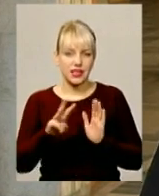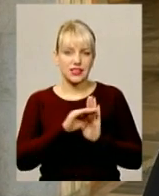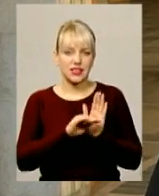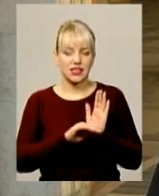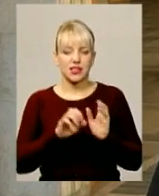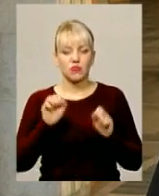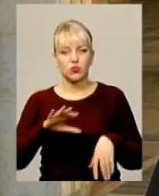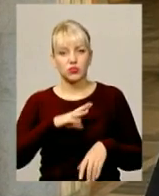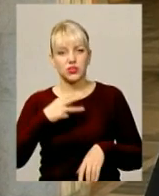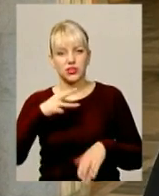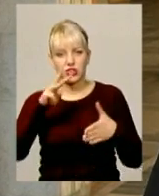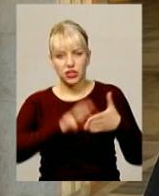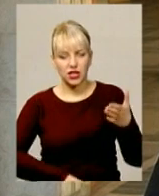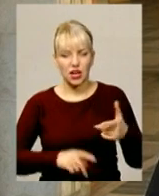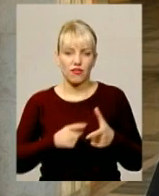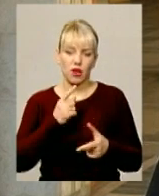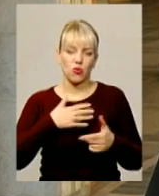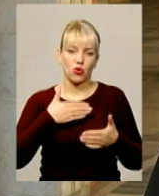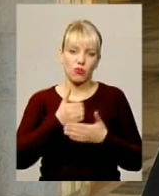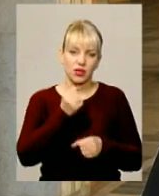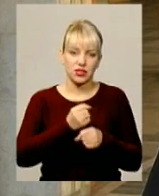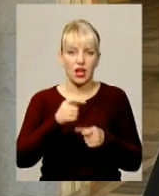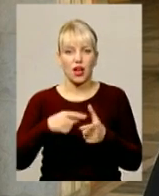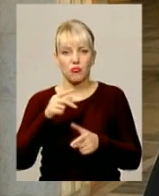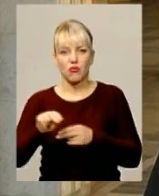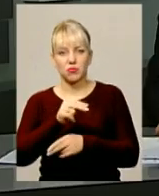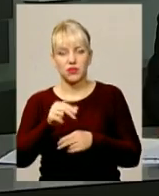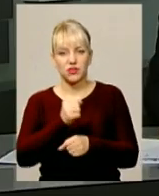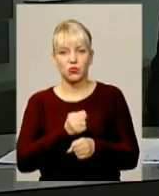або штраф, або громадські роботи, або виправні роботи.